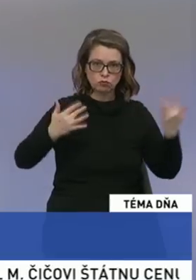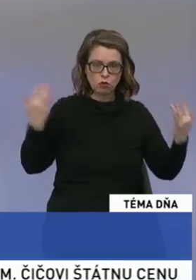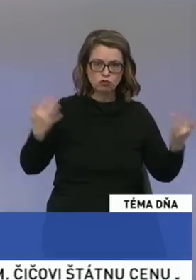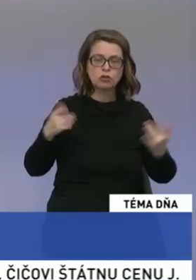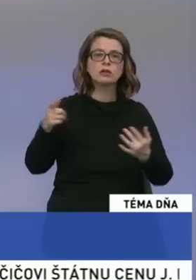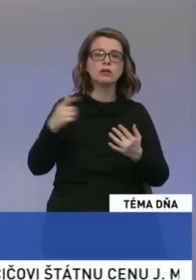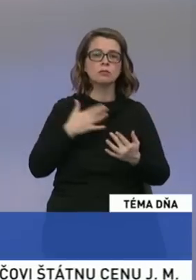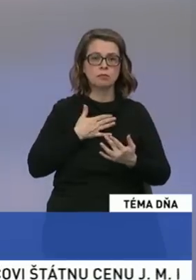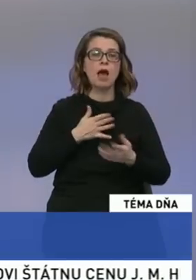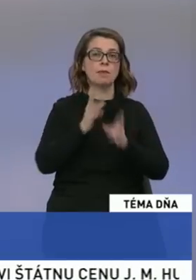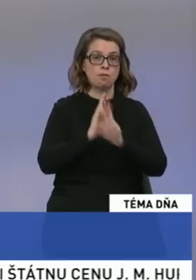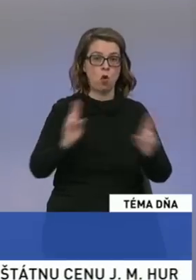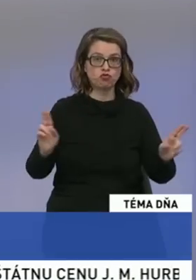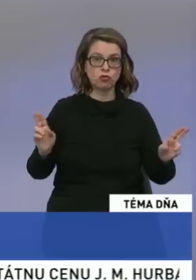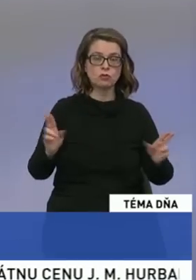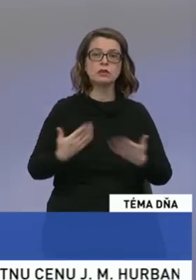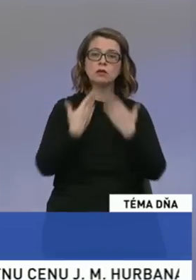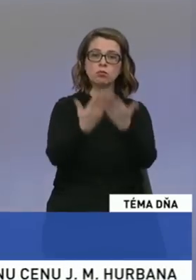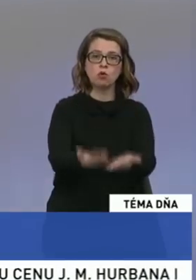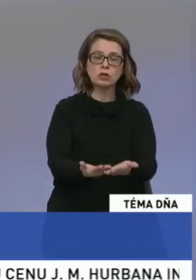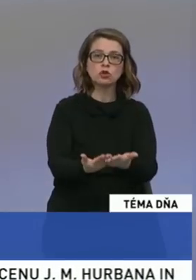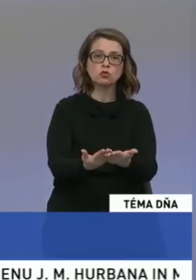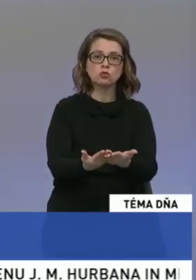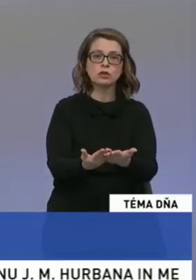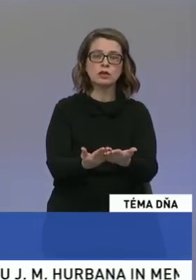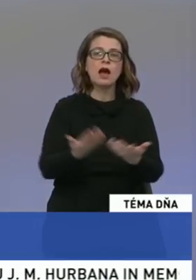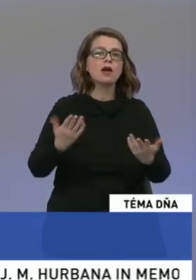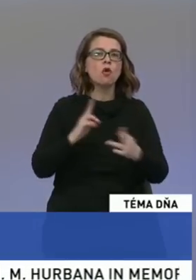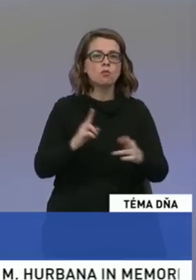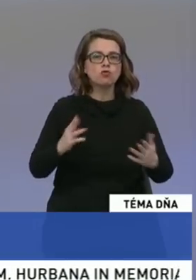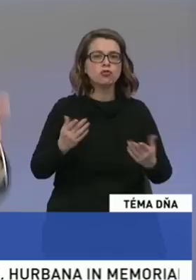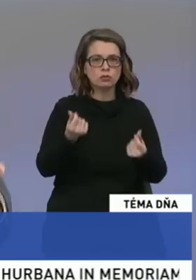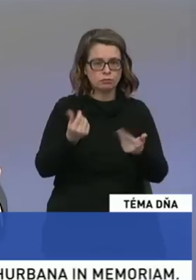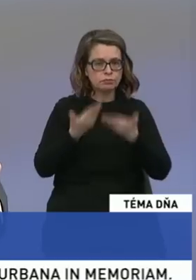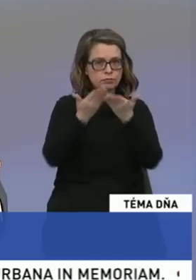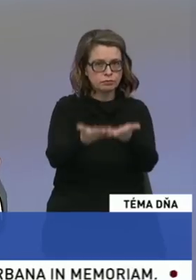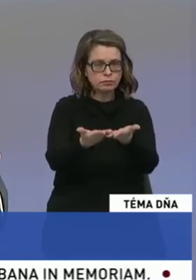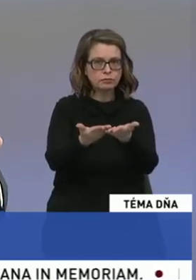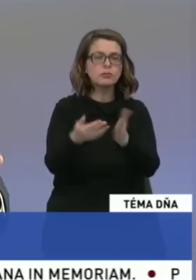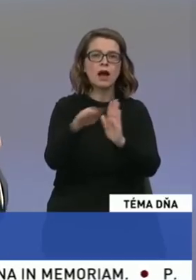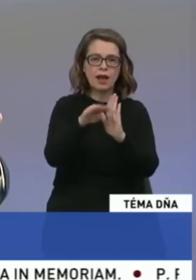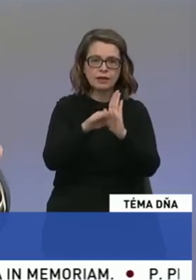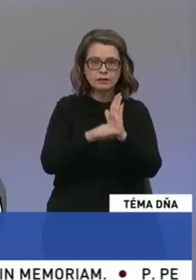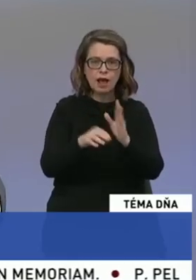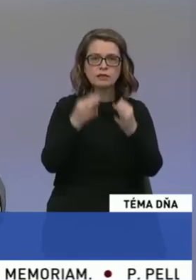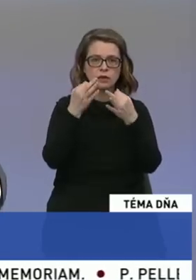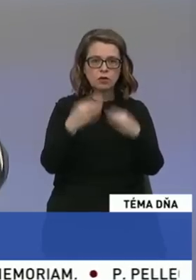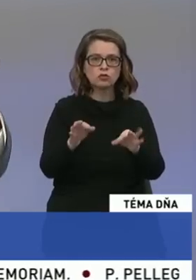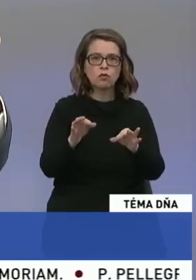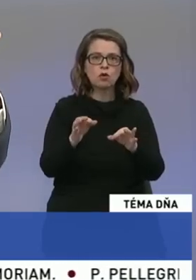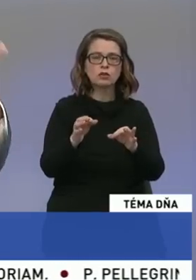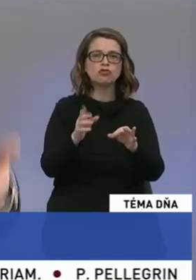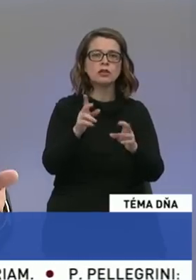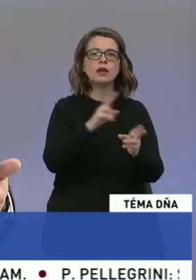svoje kapacity a svoje možnosti na to, aby poskytla nádej, ale aj legislatívu, ktorá umožní tú nádej naplniť